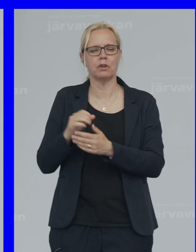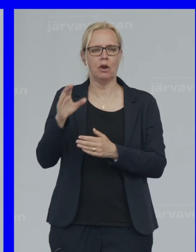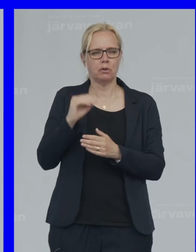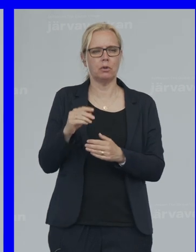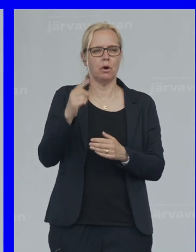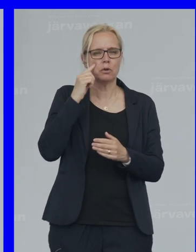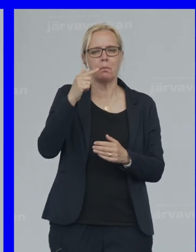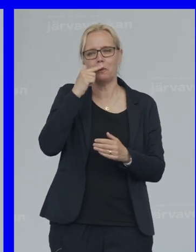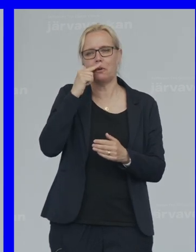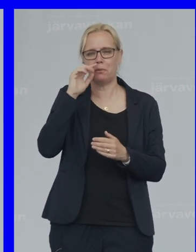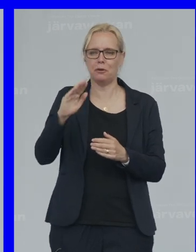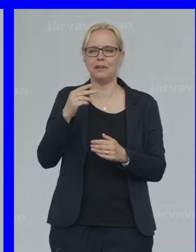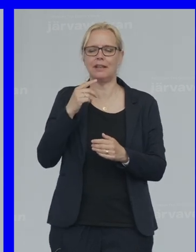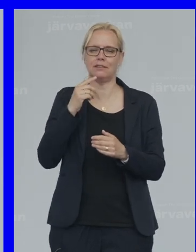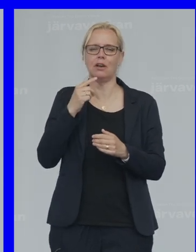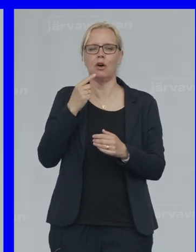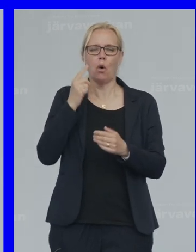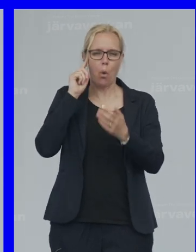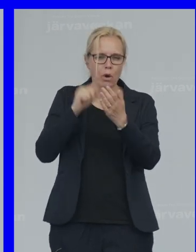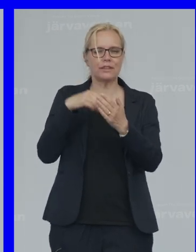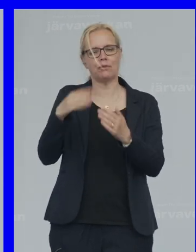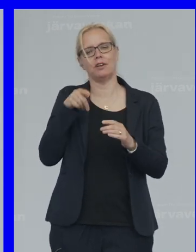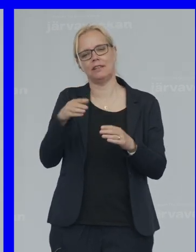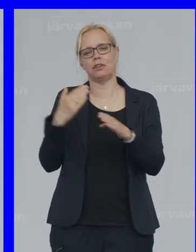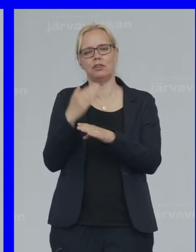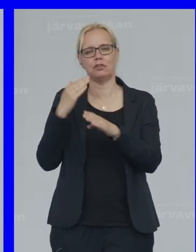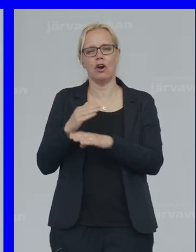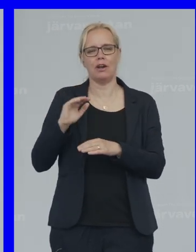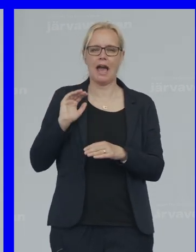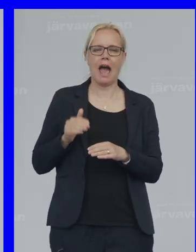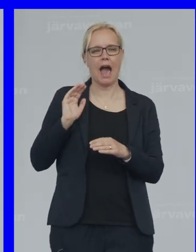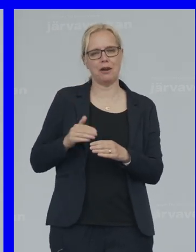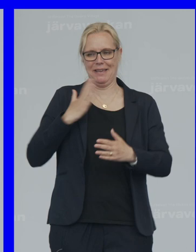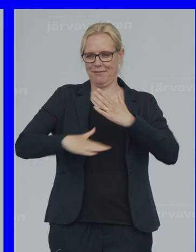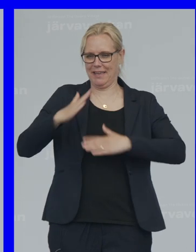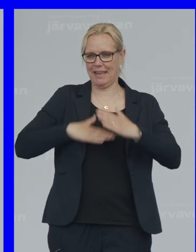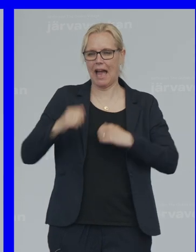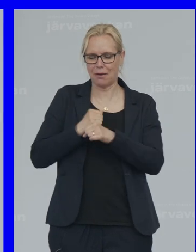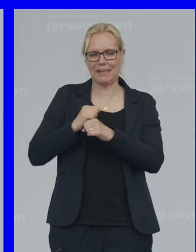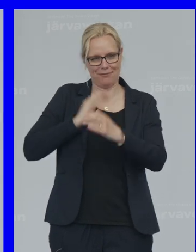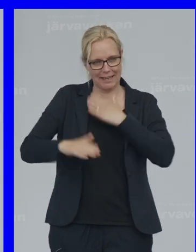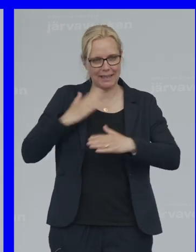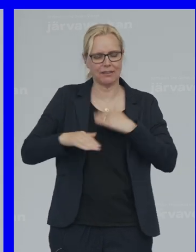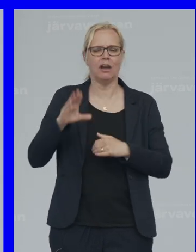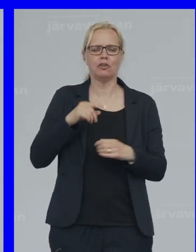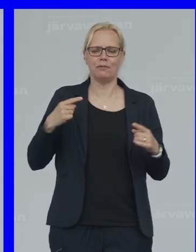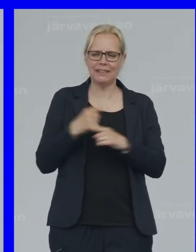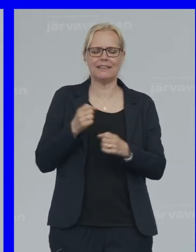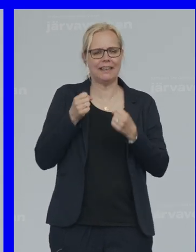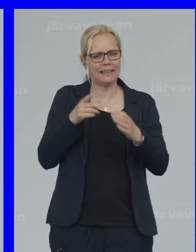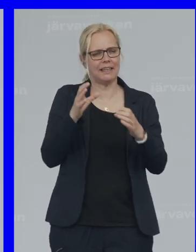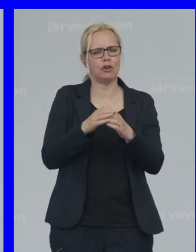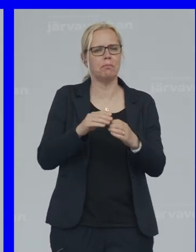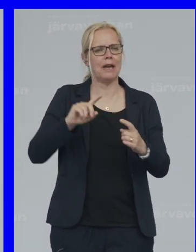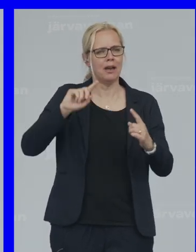de blåbrunas invändning Att det skulle Störa arbetslinjen De ville istället Ge den gruppen Mindre än hälften Så